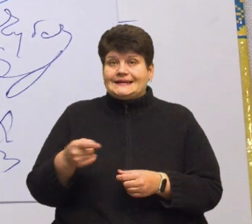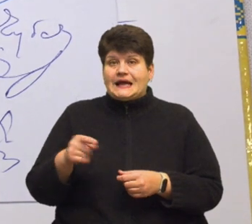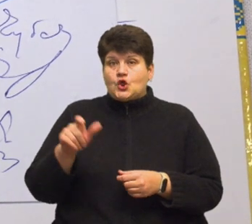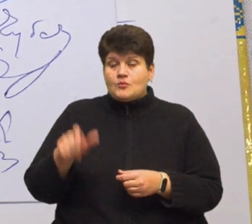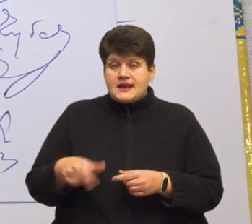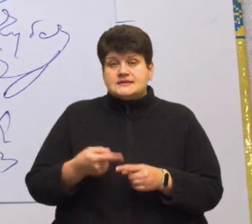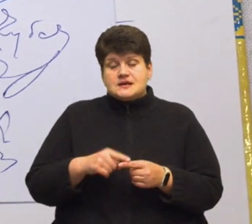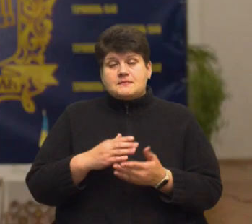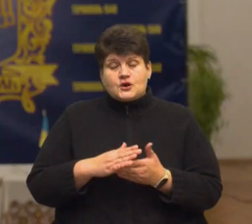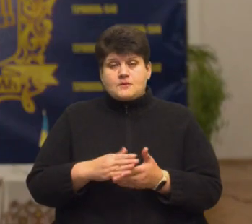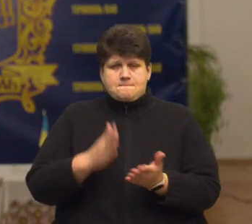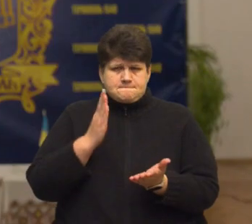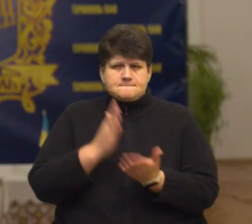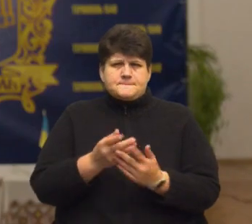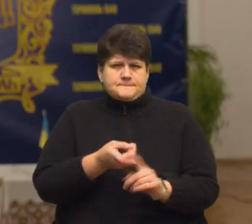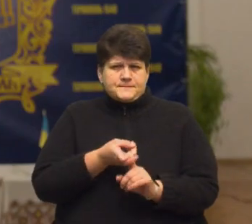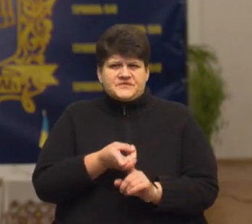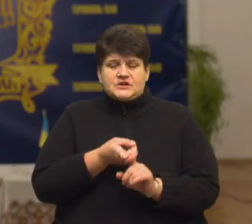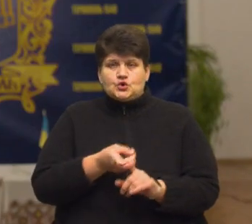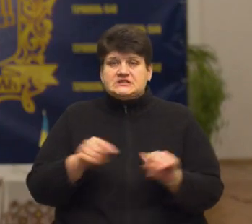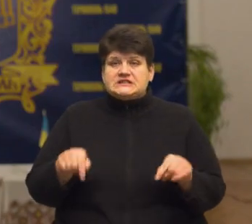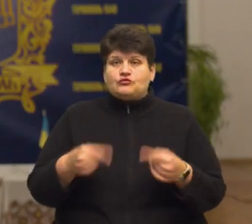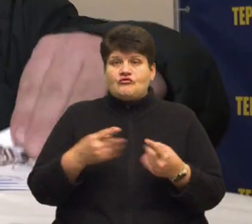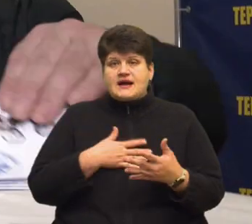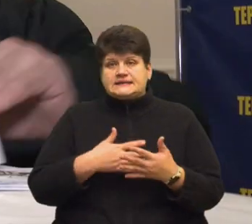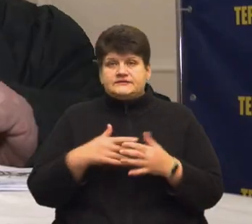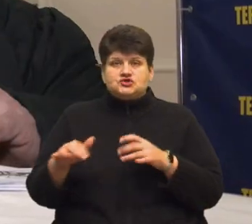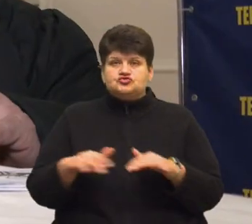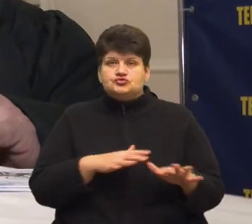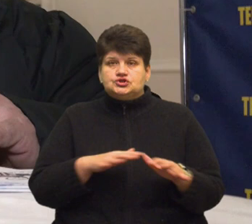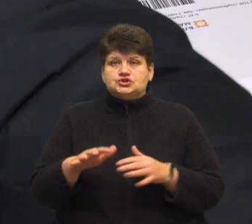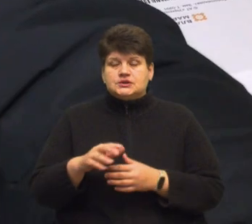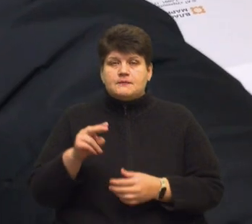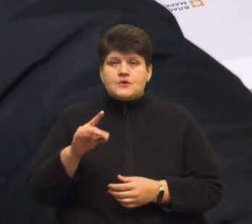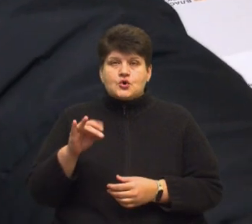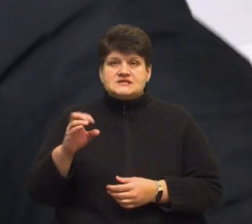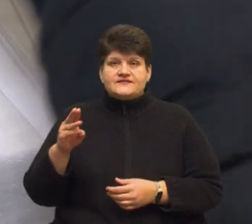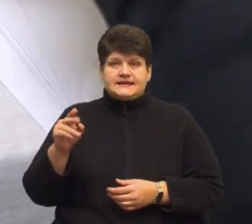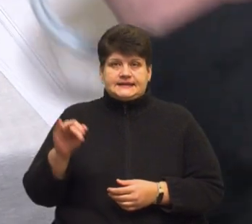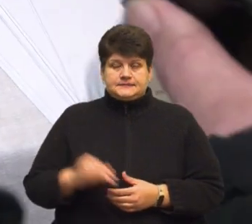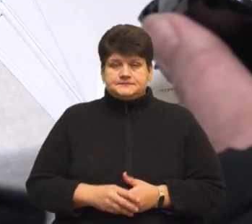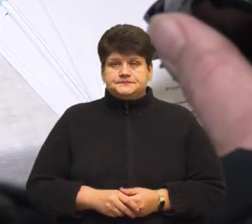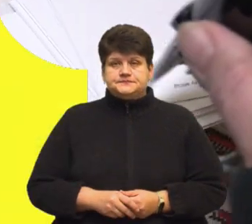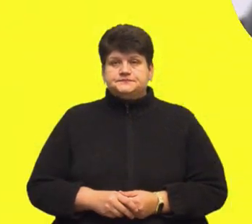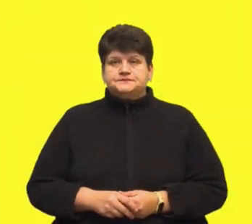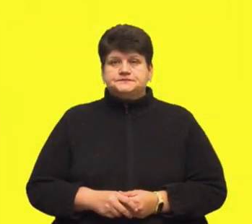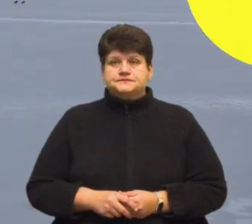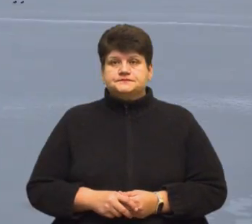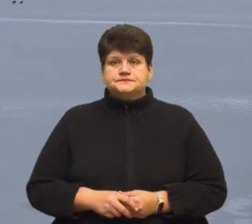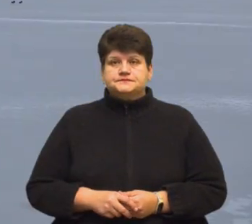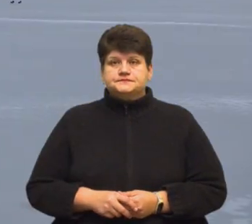Тернополя. Вони були одні з основників, активних діячів просвіти. Наталія Бончук, Оксана Галіяш, Суспільні новини, Тернопіль.